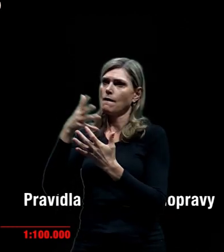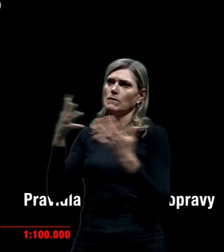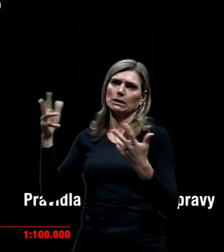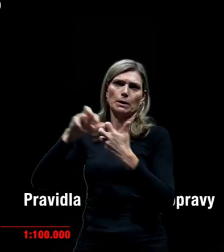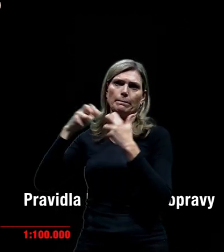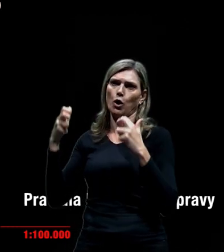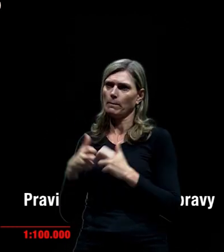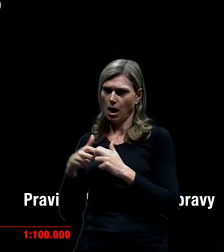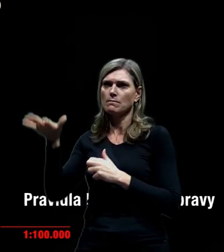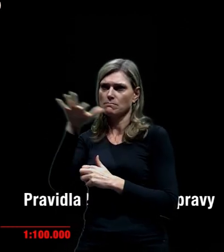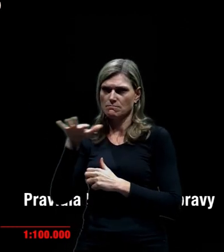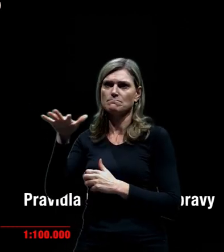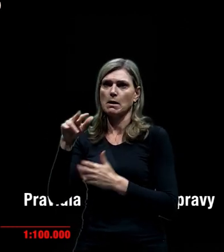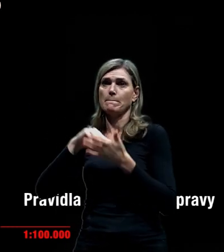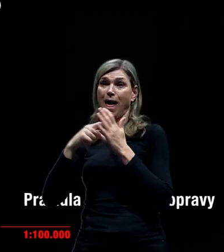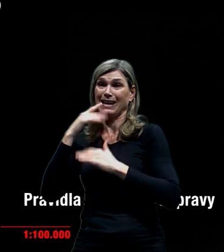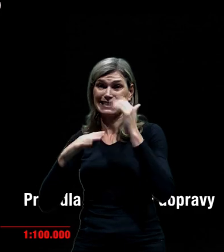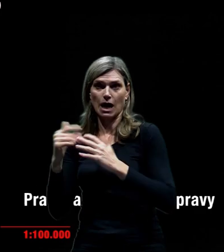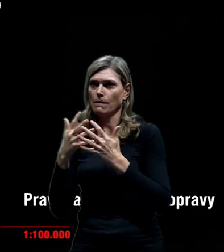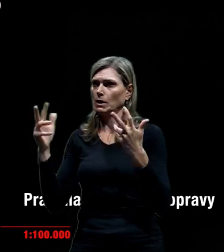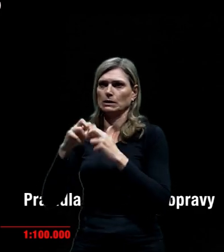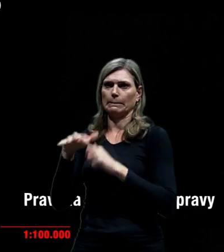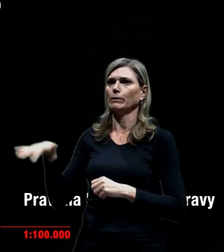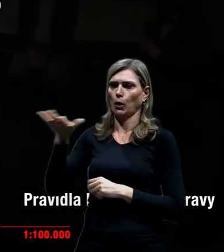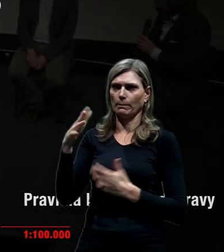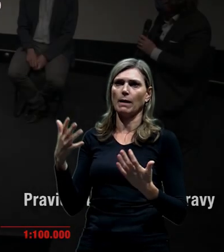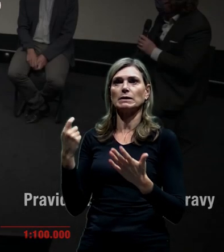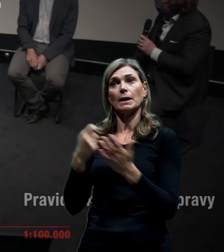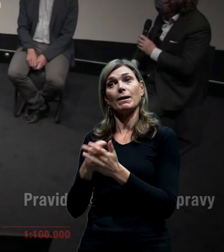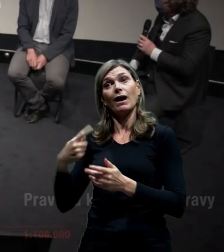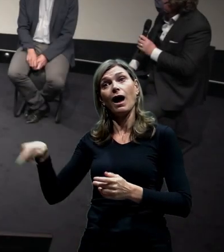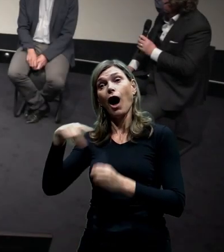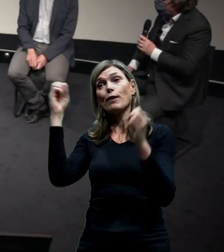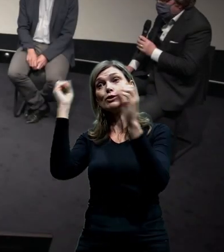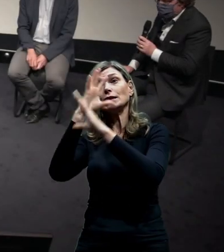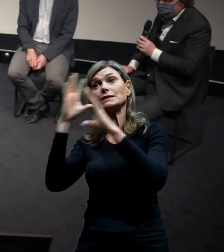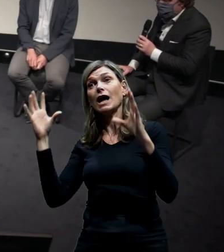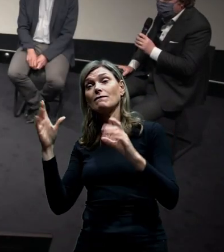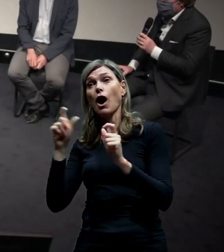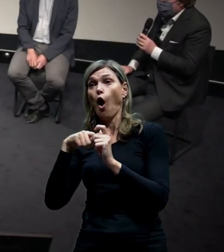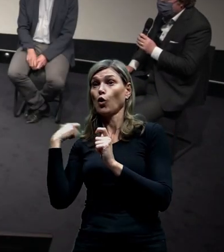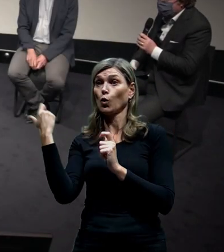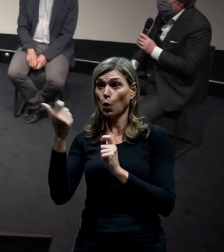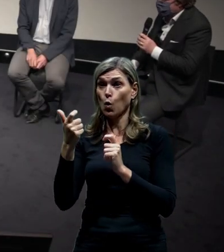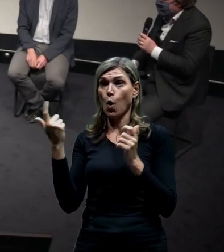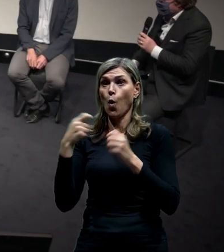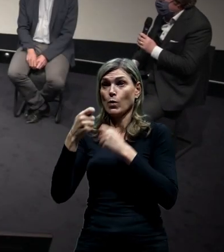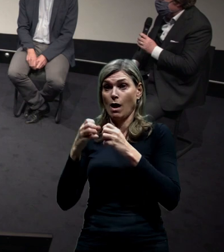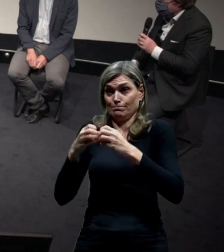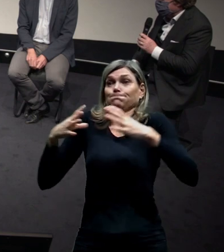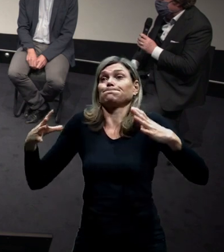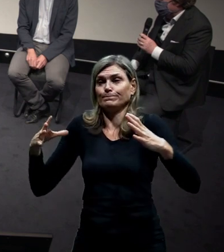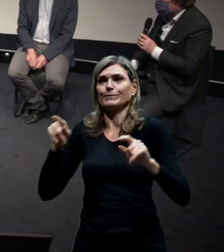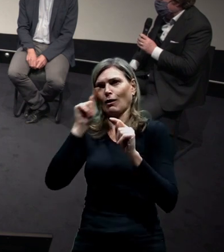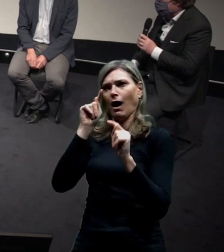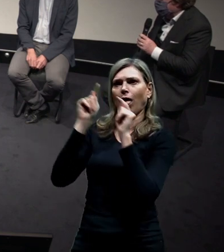umístění v tom území. Čili jako představa, že umístit ten okruh do středočeského kraje je